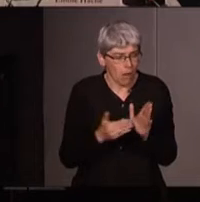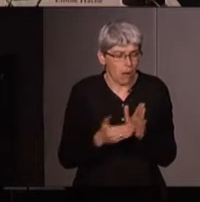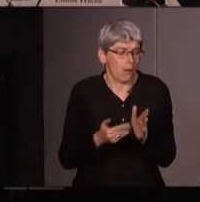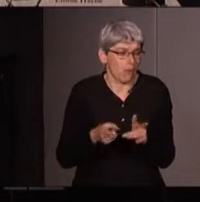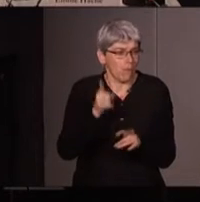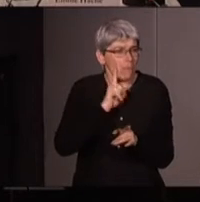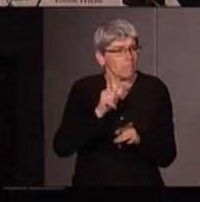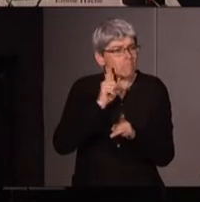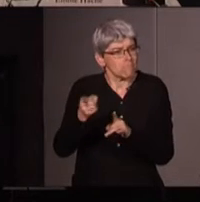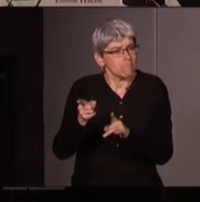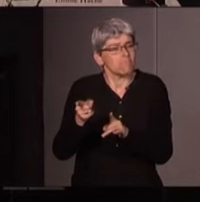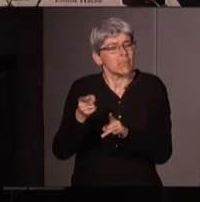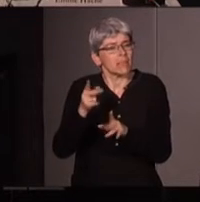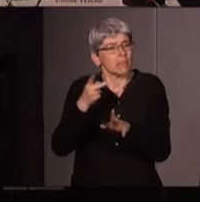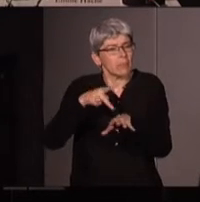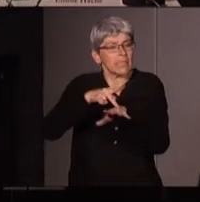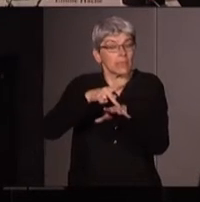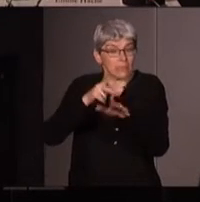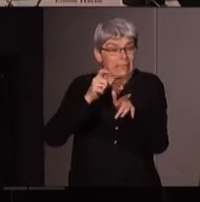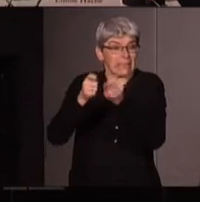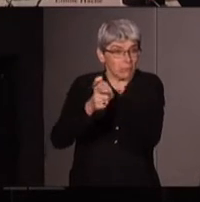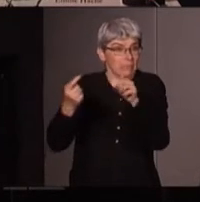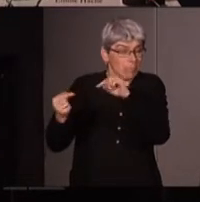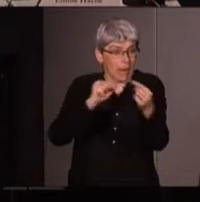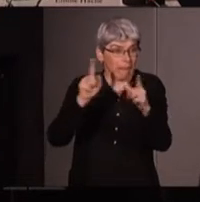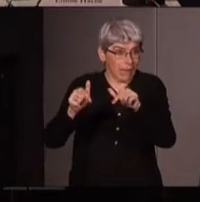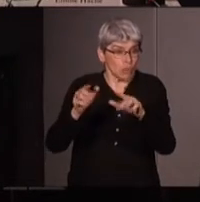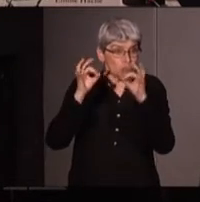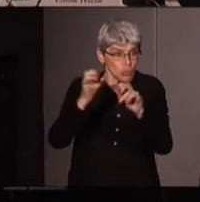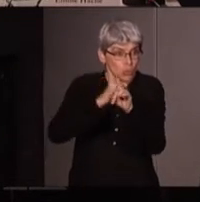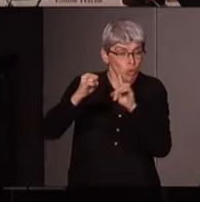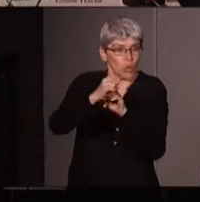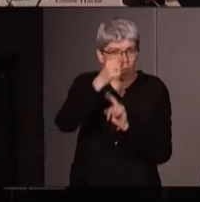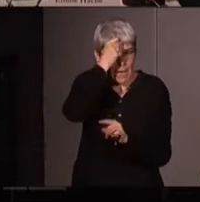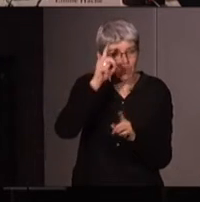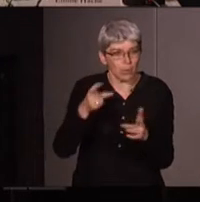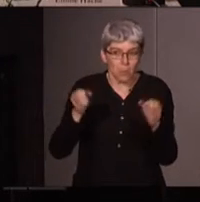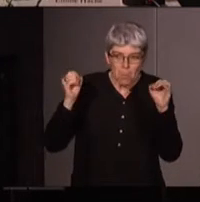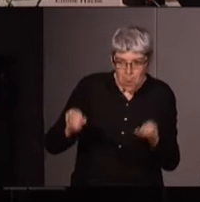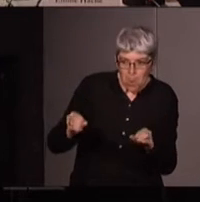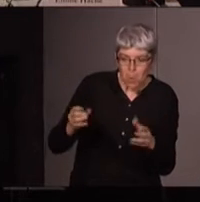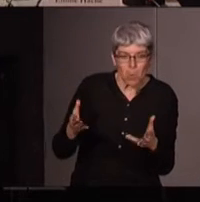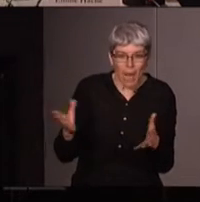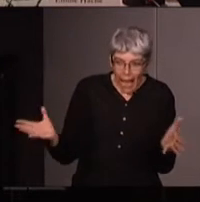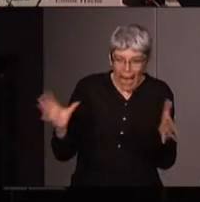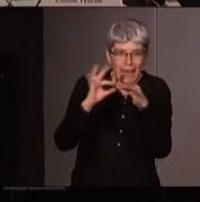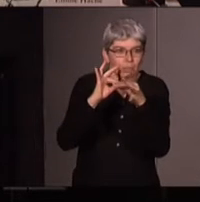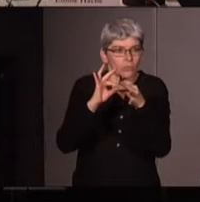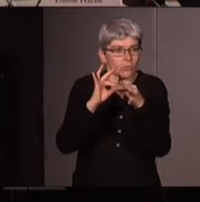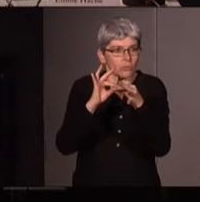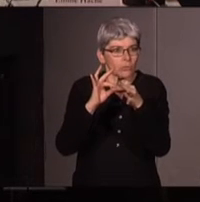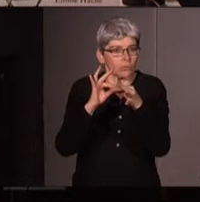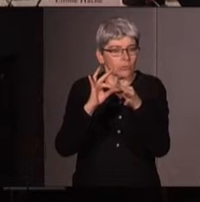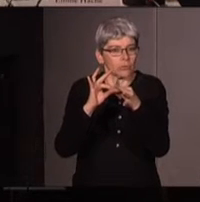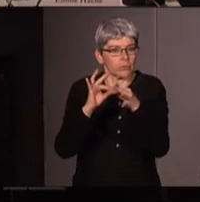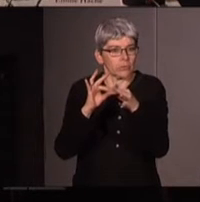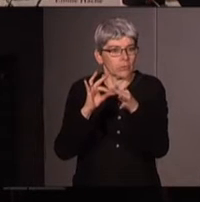d'elle avec elle avec une sociologue allemande notamment Mariamise concernant justement la possibilité d'alliance à nouveau entre écoféministes